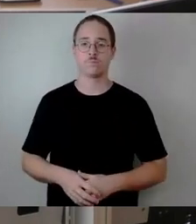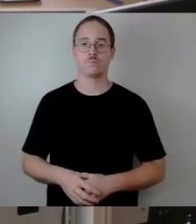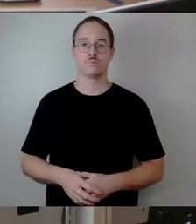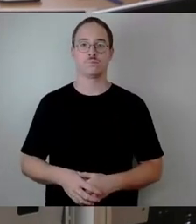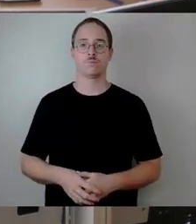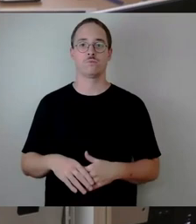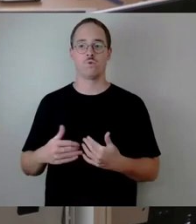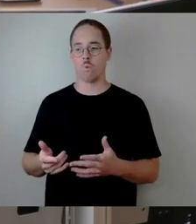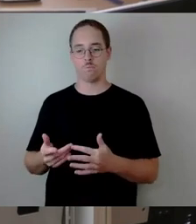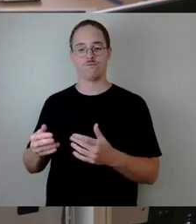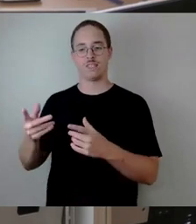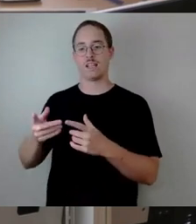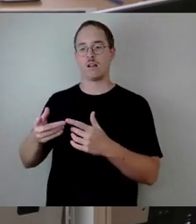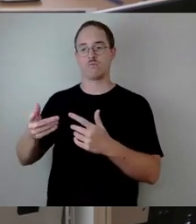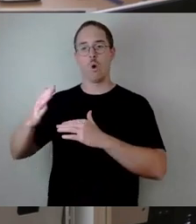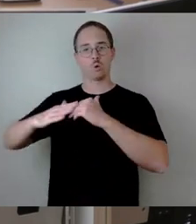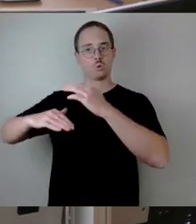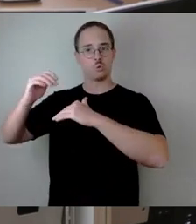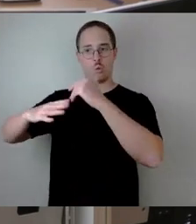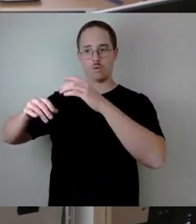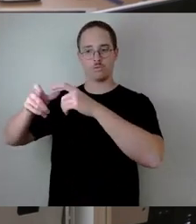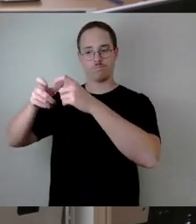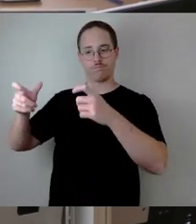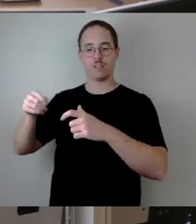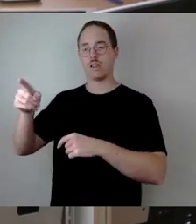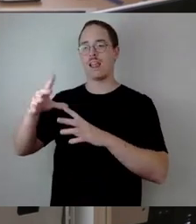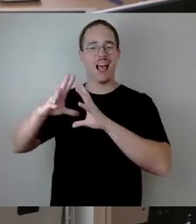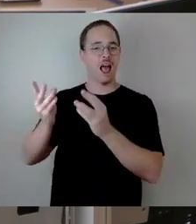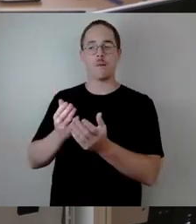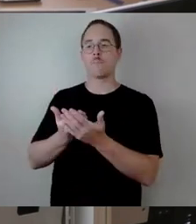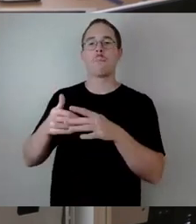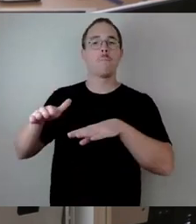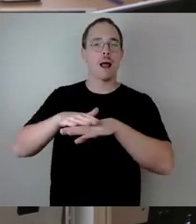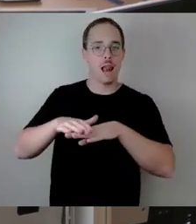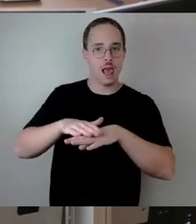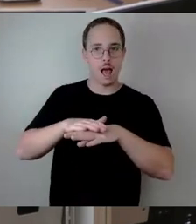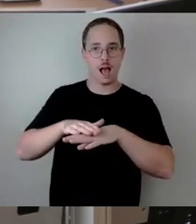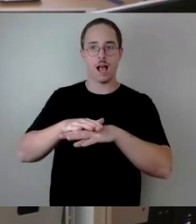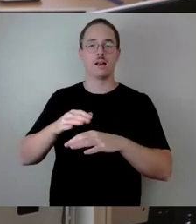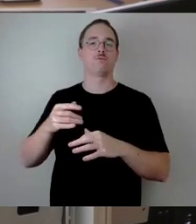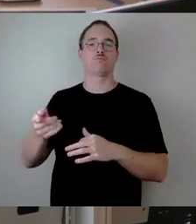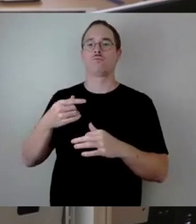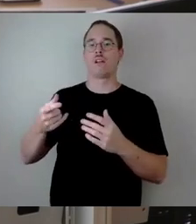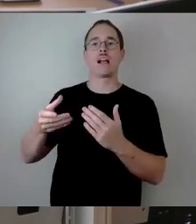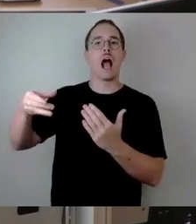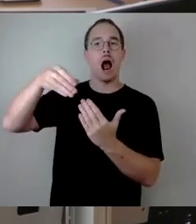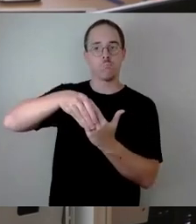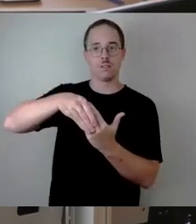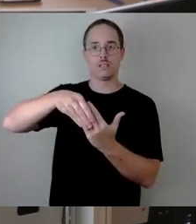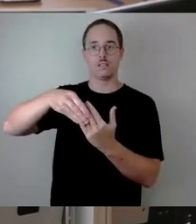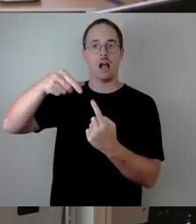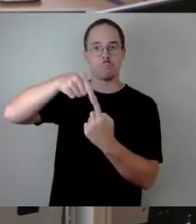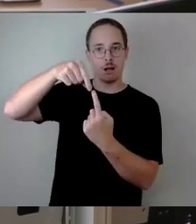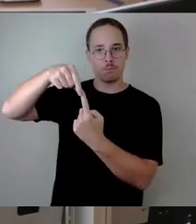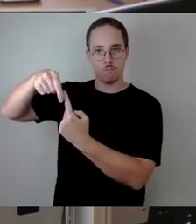ist. Das heißt, die Belege, die Kappen werden runtergenommen und es wird eine Grunddichtung gemacht, die natürlich